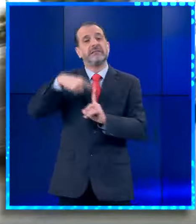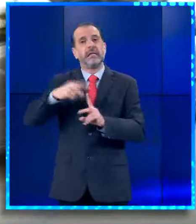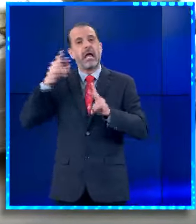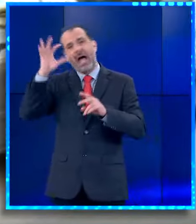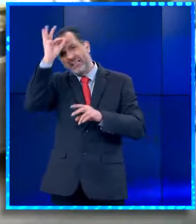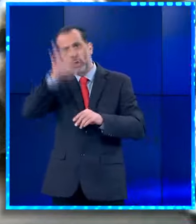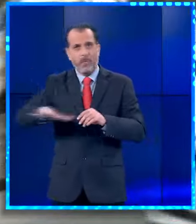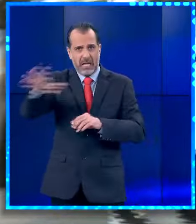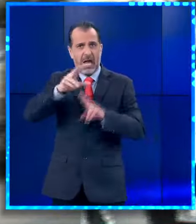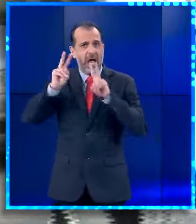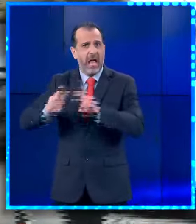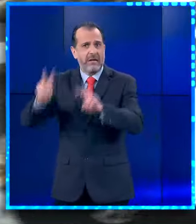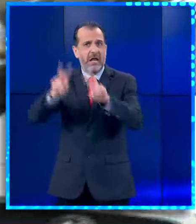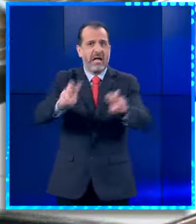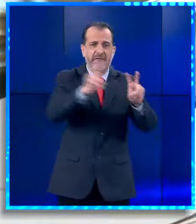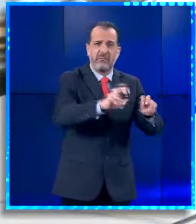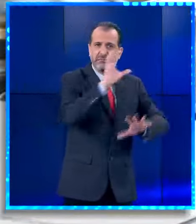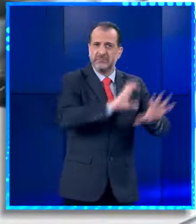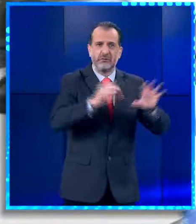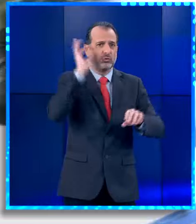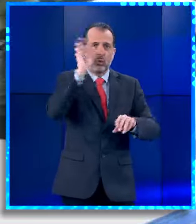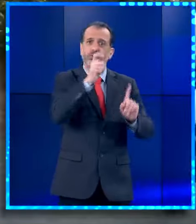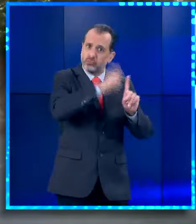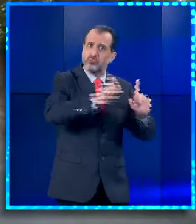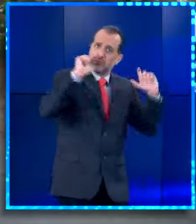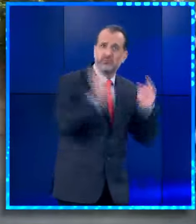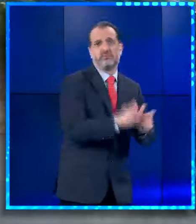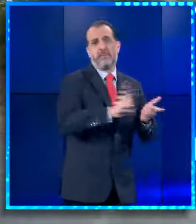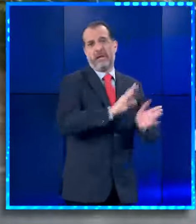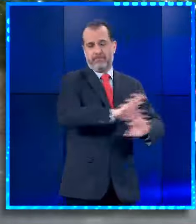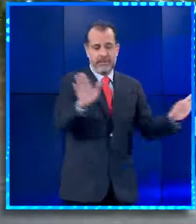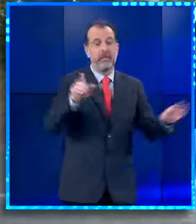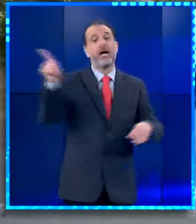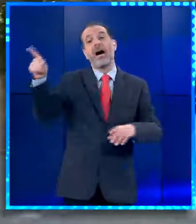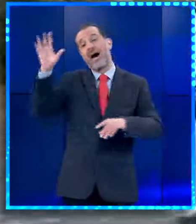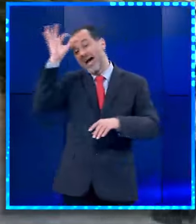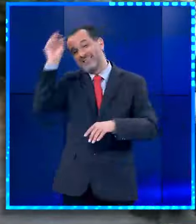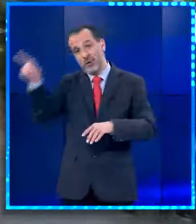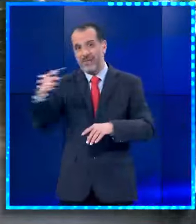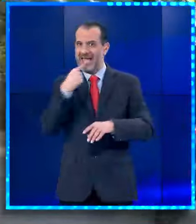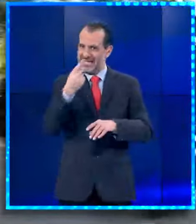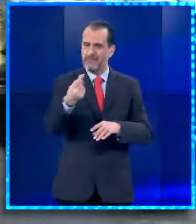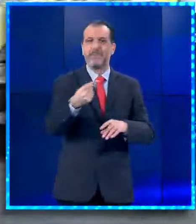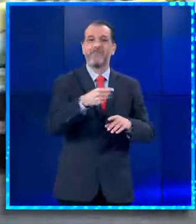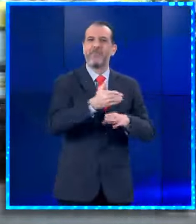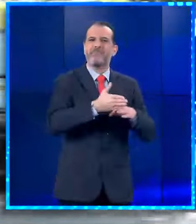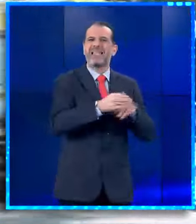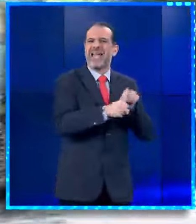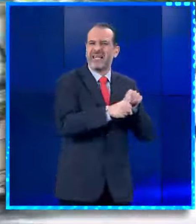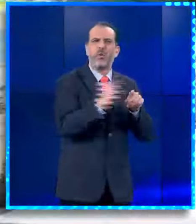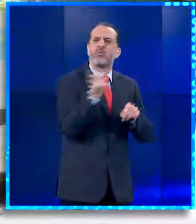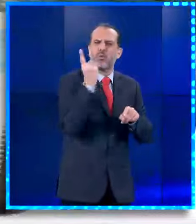αστυνομικές έρευνες για τον εντοπισμό και τη σύλληψή του. Από τα στοιχεία της Ελλάς προκύπτει ότι η κατοχή στυλέτου και άλλων